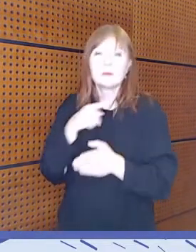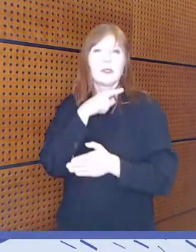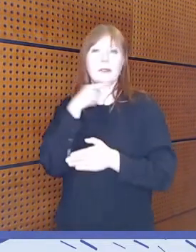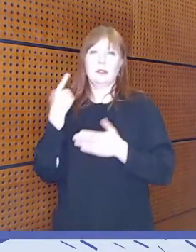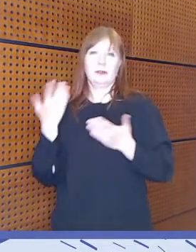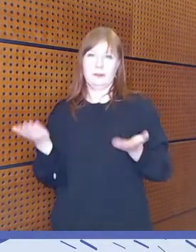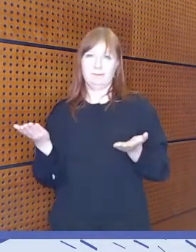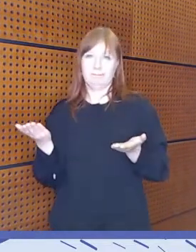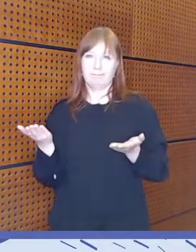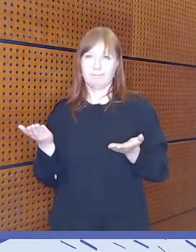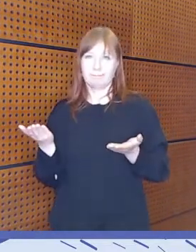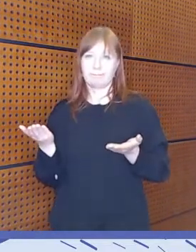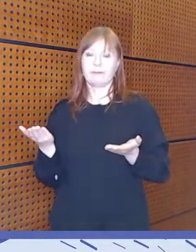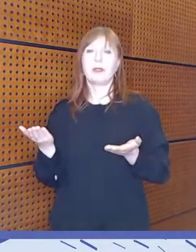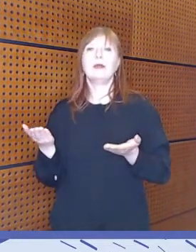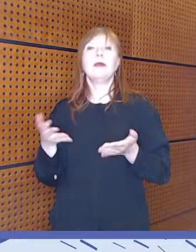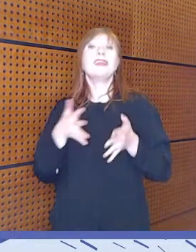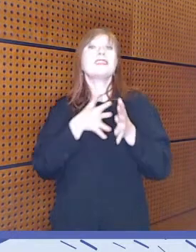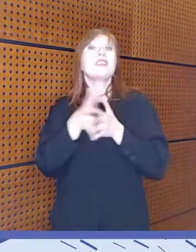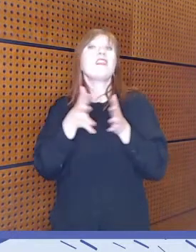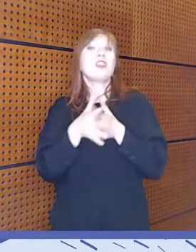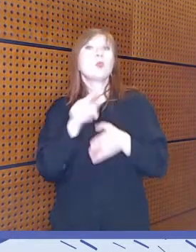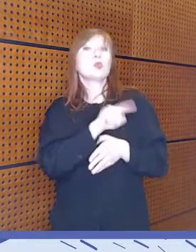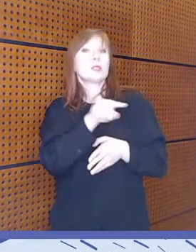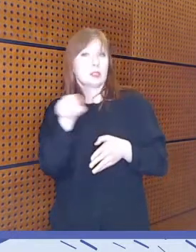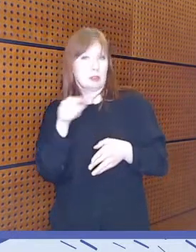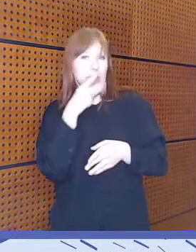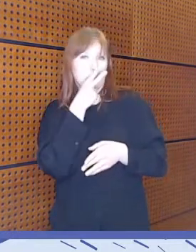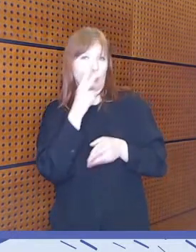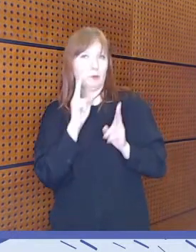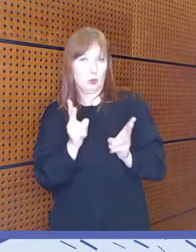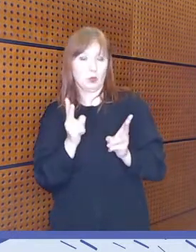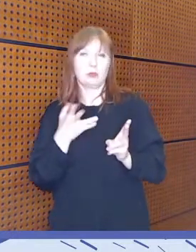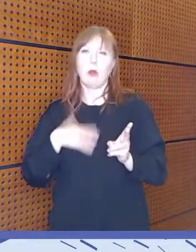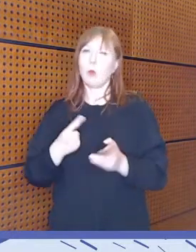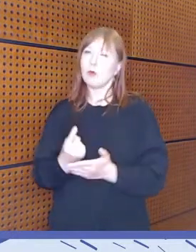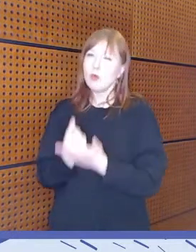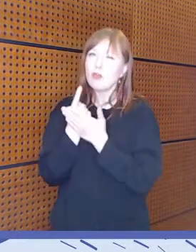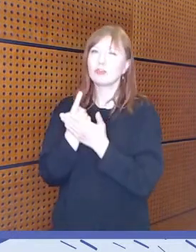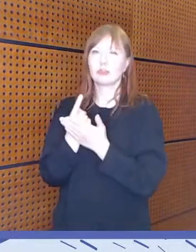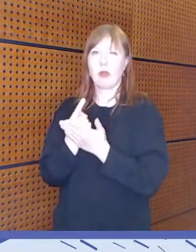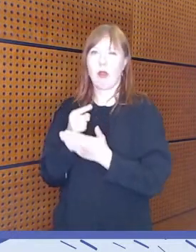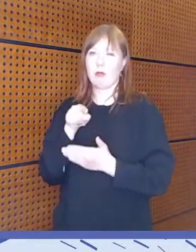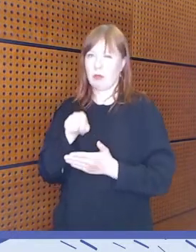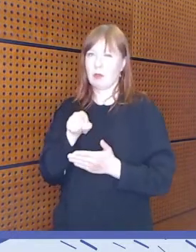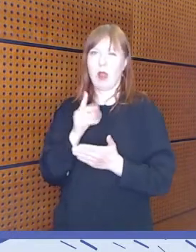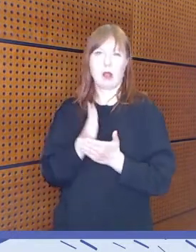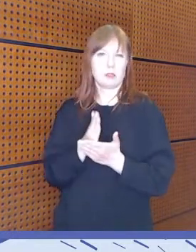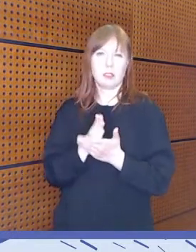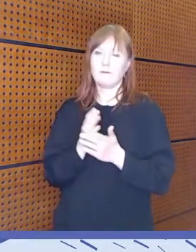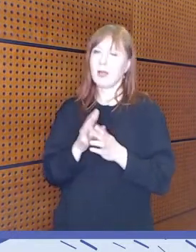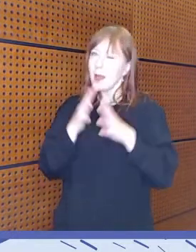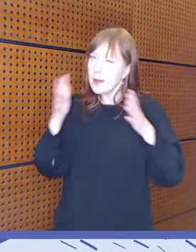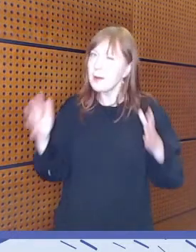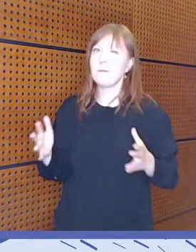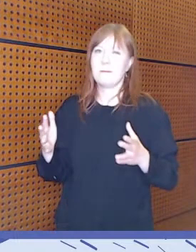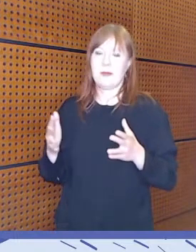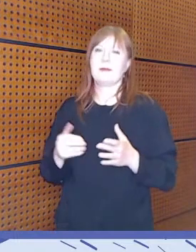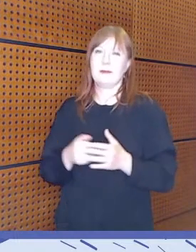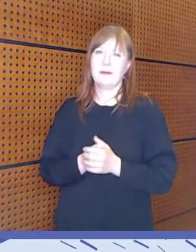Tämä nousi siinä selvityksessäkin esiin ja haluan korostaa, nostaa tätä asiaa vielä enemmän esiin.